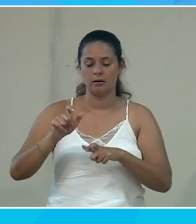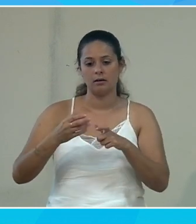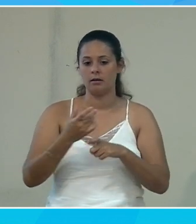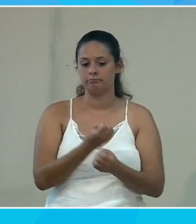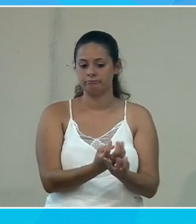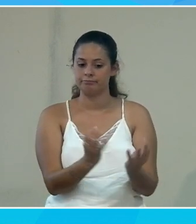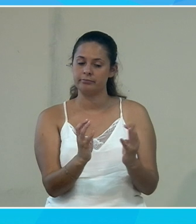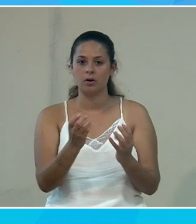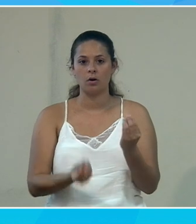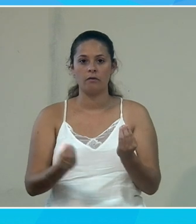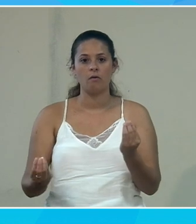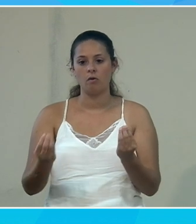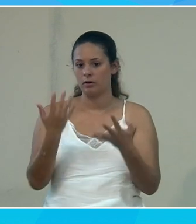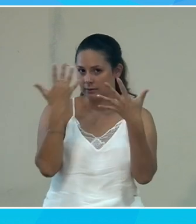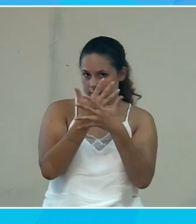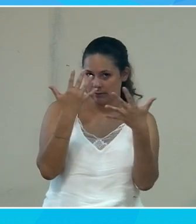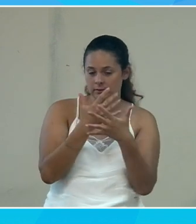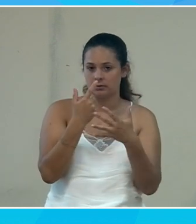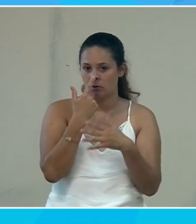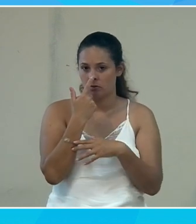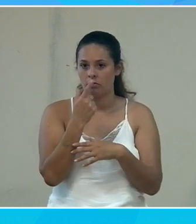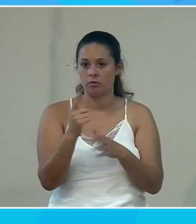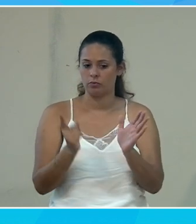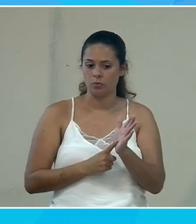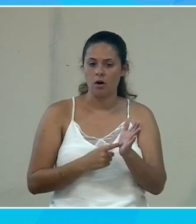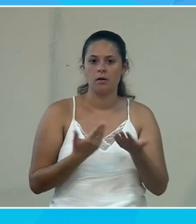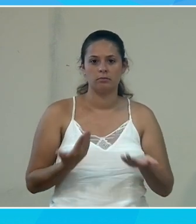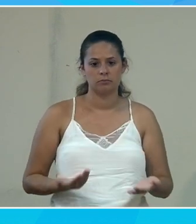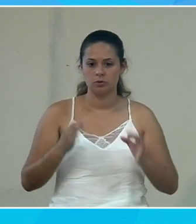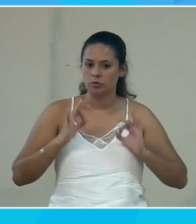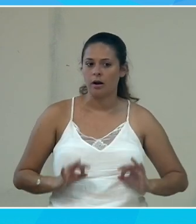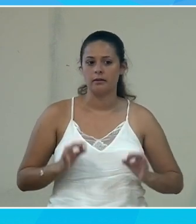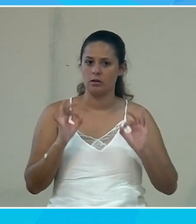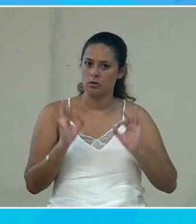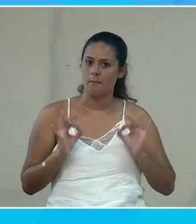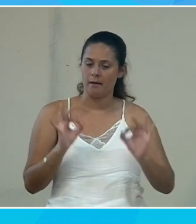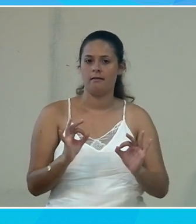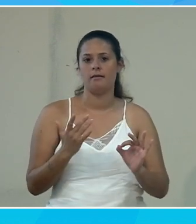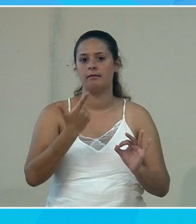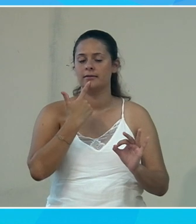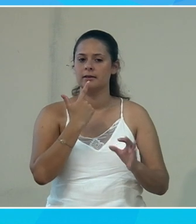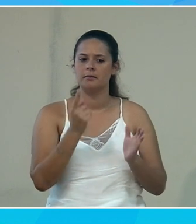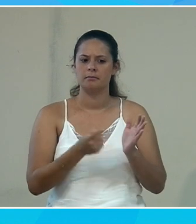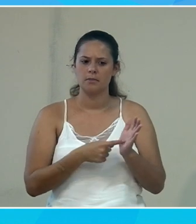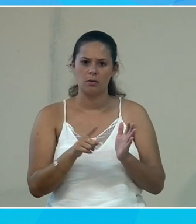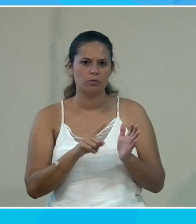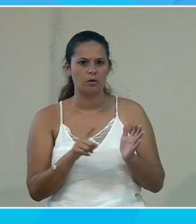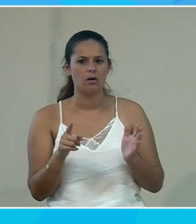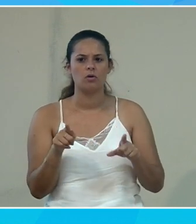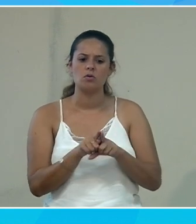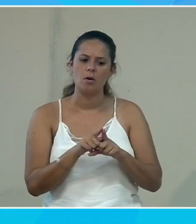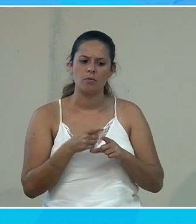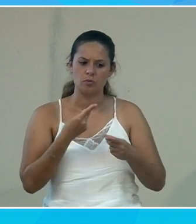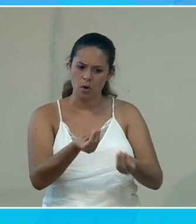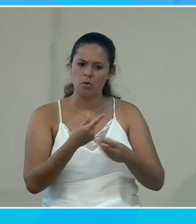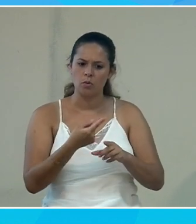ou pour les élèves globalement qui ont le droit avec la loi 2005 on a le droit à une scolarité normale mais ça ne pas dire qu'on n pas le droit à des